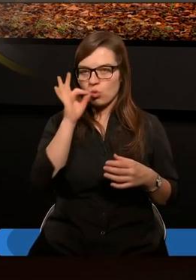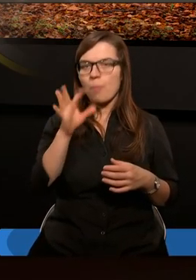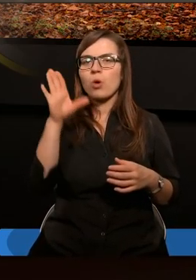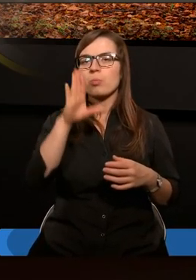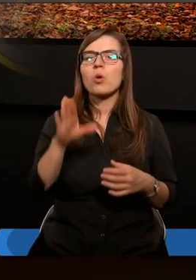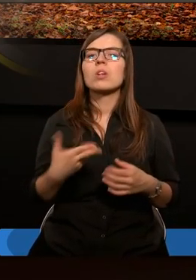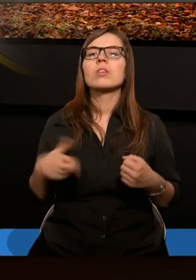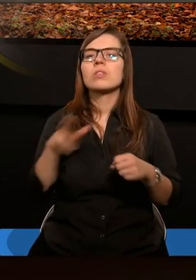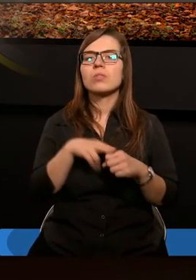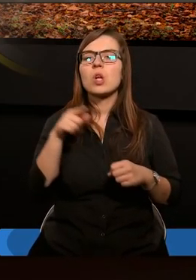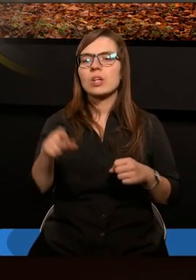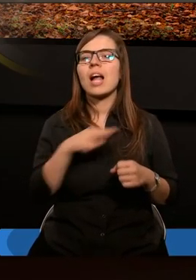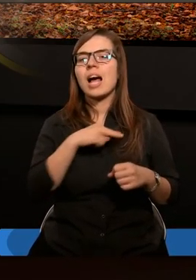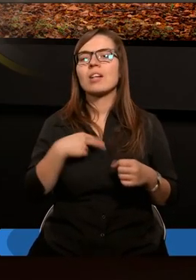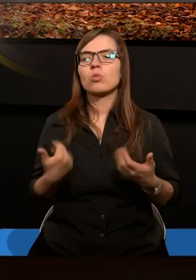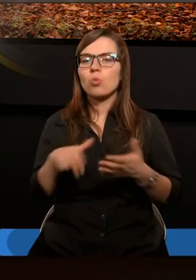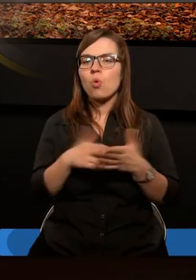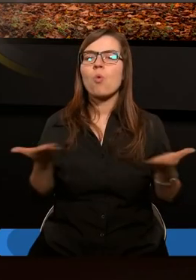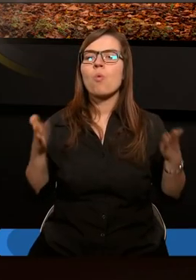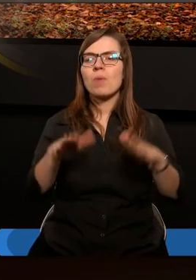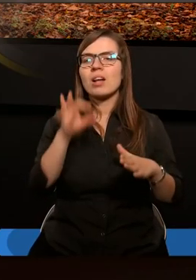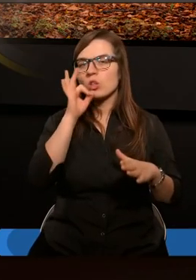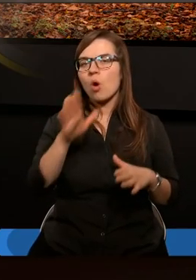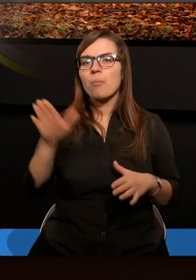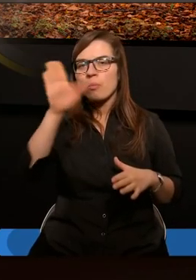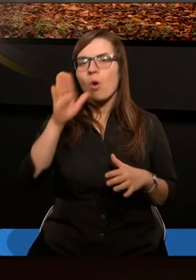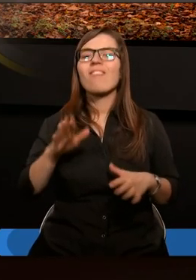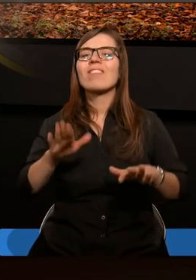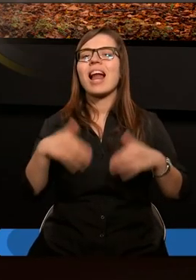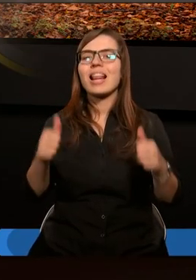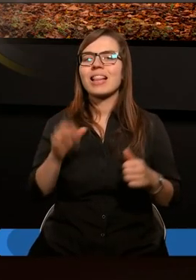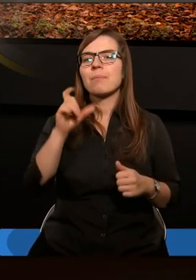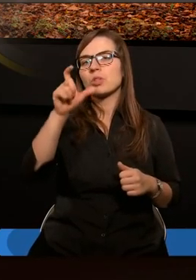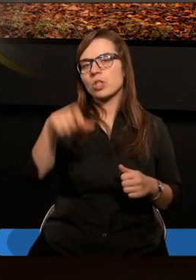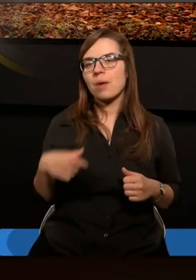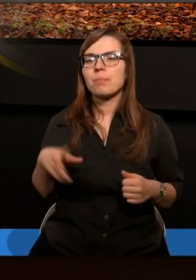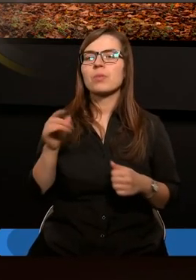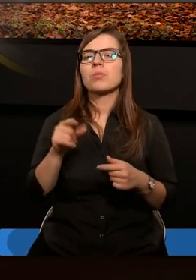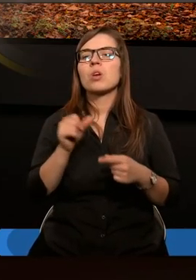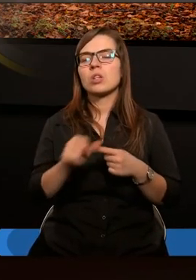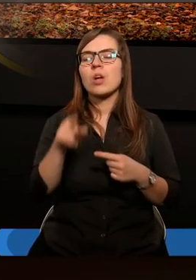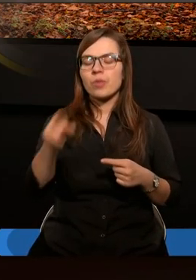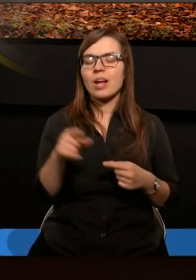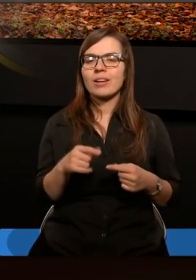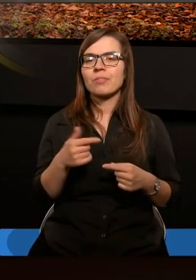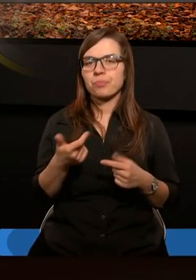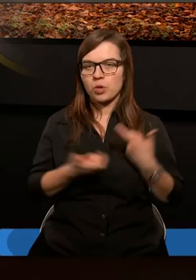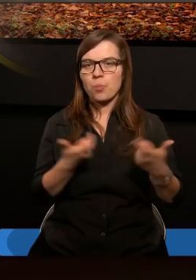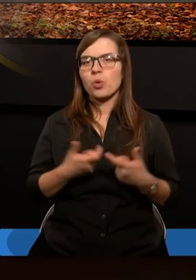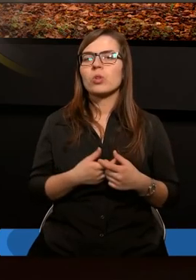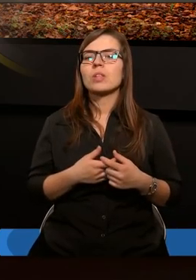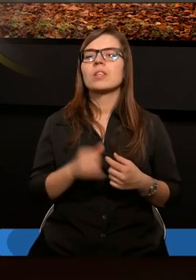Bożą. Surowość dla tych, którzy upadli, a dobrotliwość Bożą względem ciebie, o ile wytrwasz w dobroci,